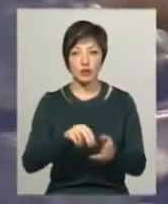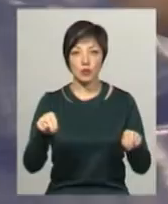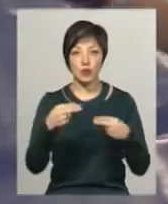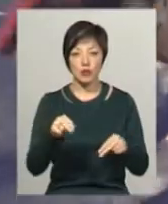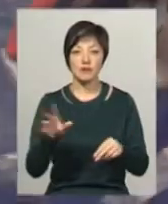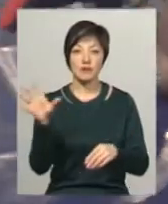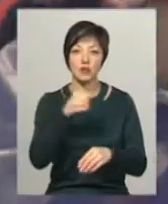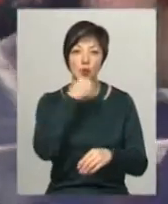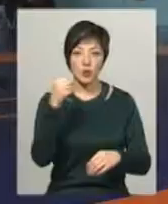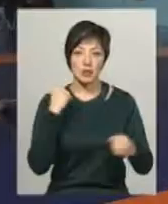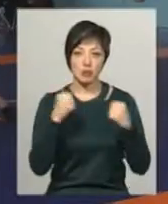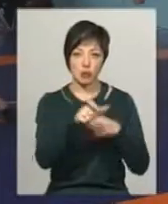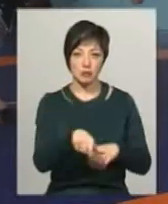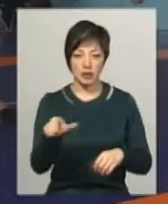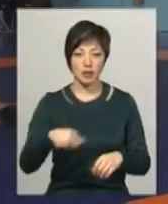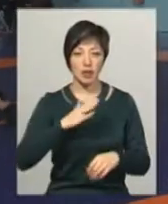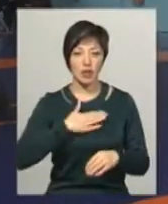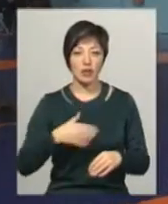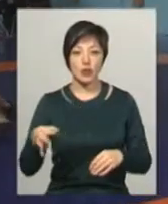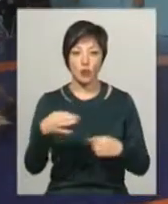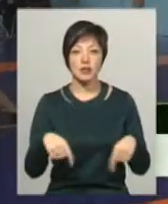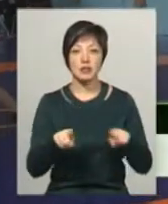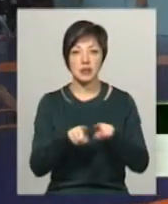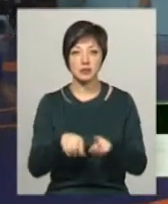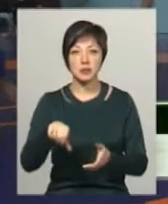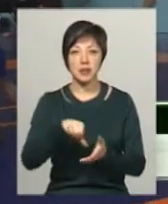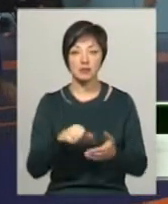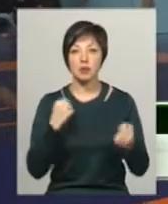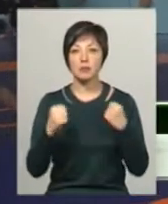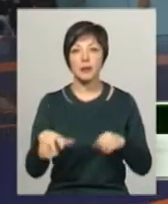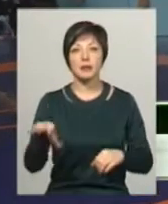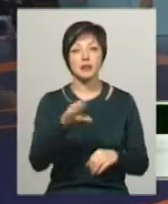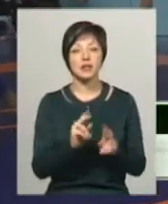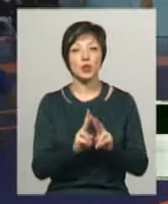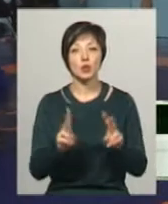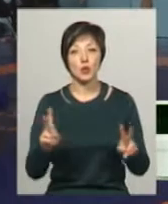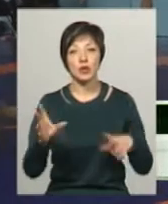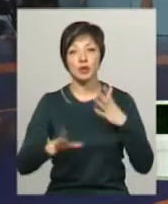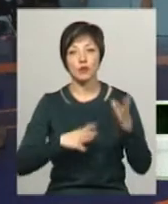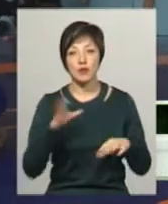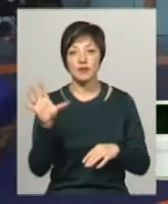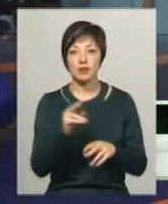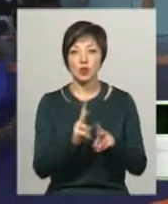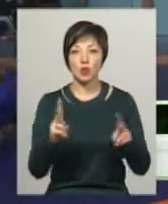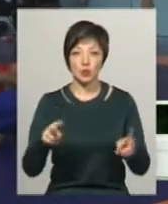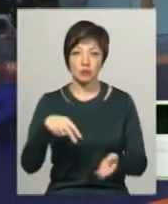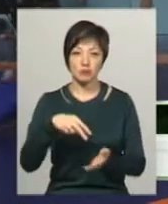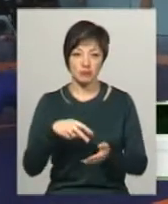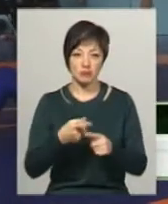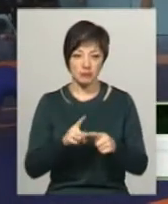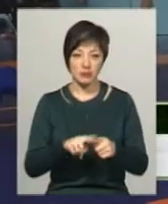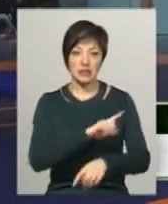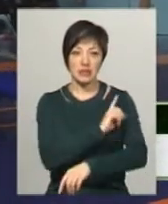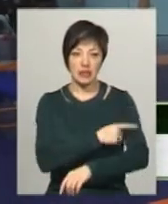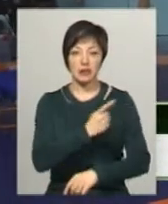всі дорослі спортсмени. Наша область теж представлена спортсменами. Всі, хто тренувався, всі, хто стоїть на ногах, всі